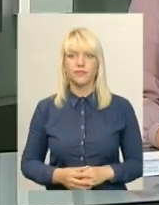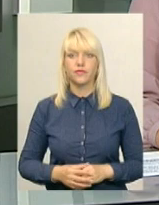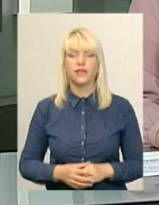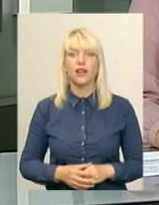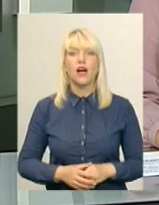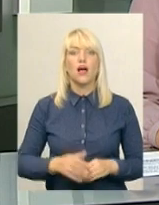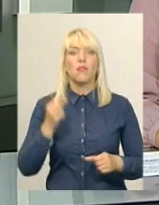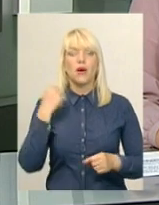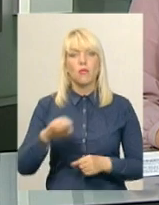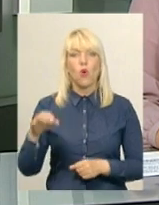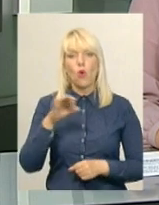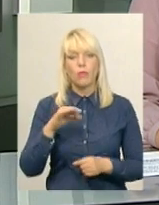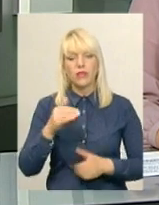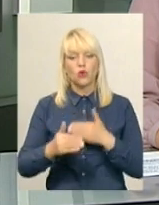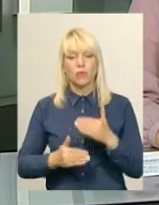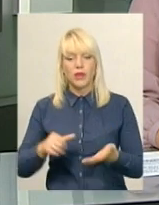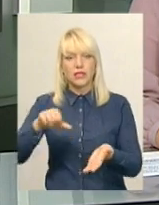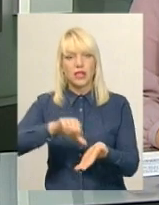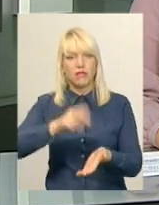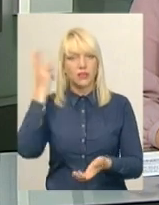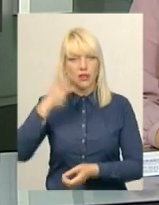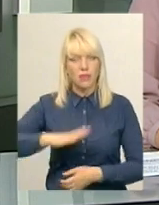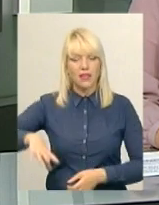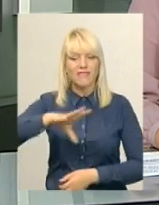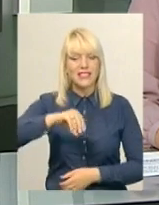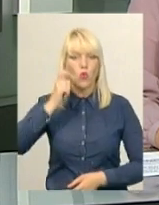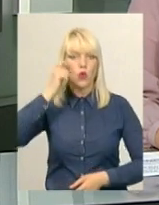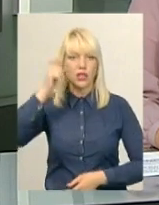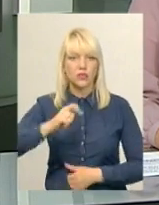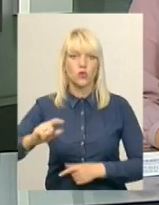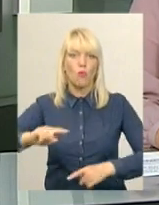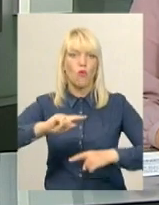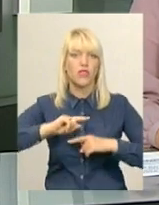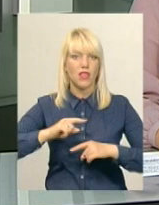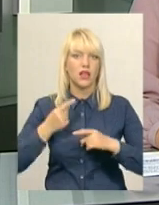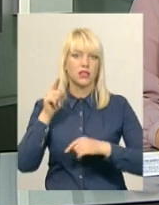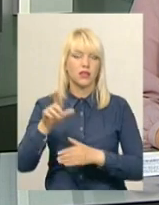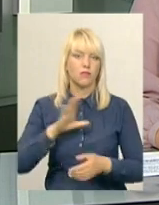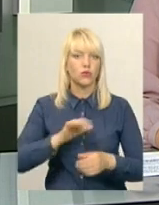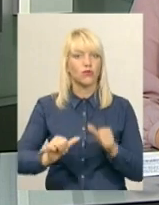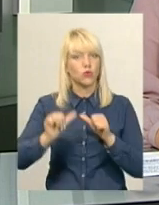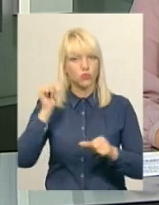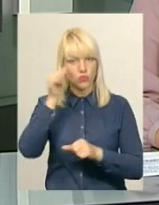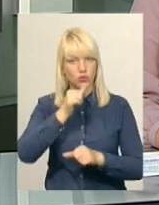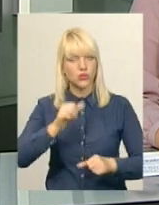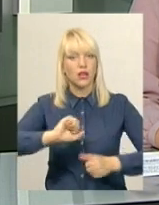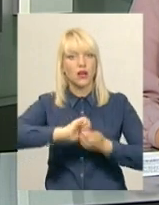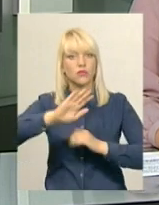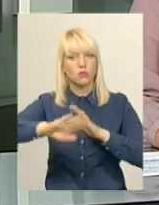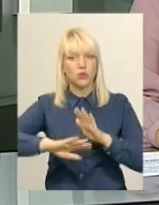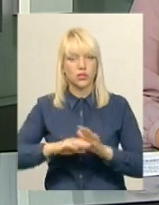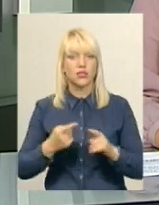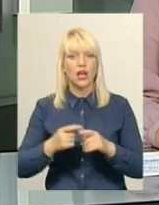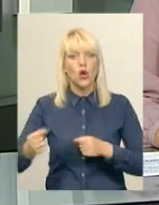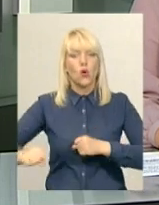Переможці обласного етапу представлять Хмельниччину у всеукраїнському фіналі. Торік там виступала команда Кам'янця-Подільського. У строєвій